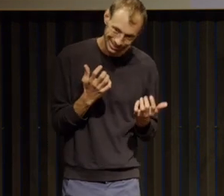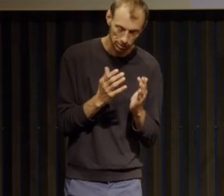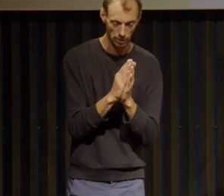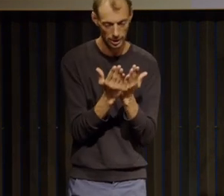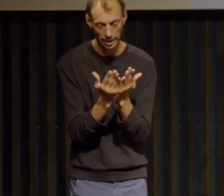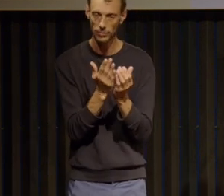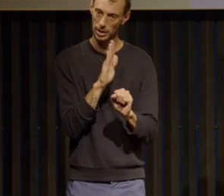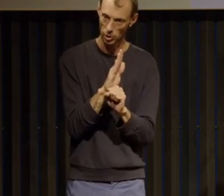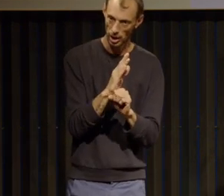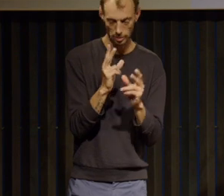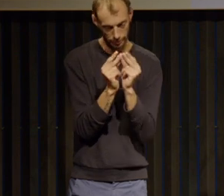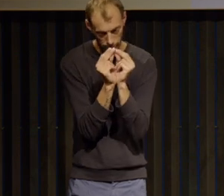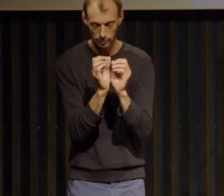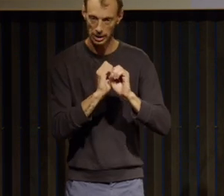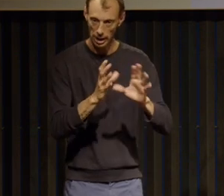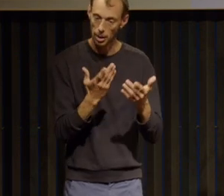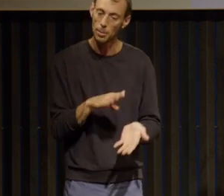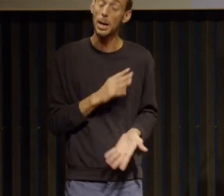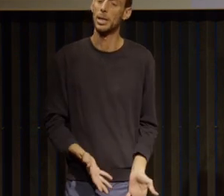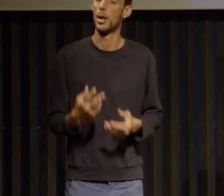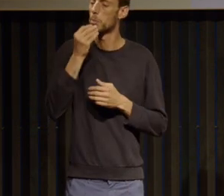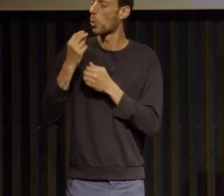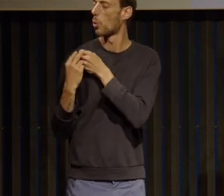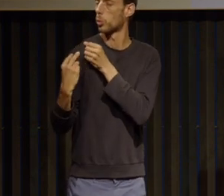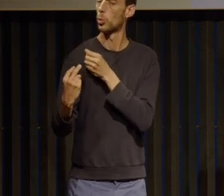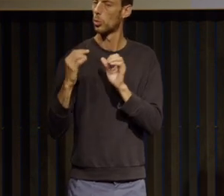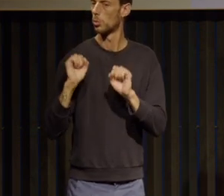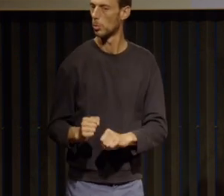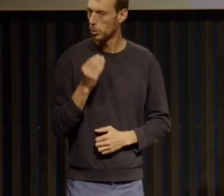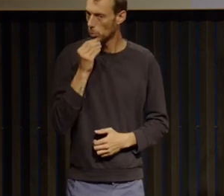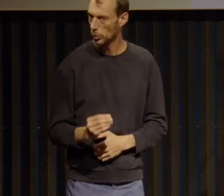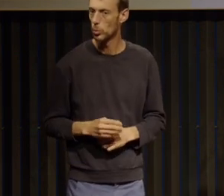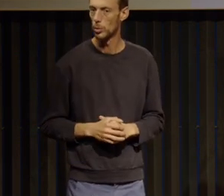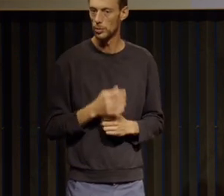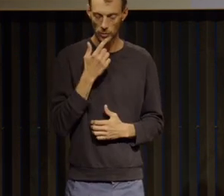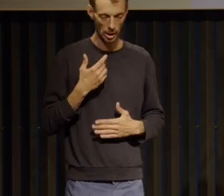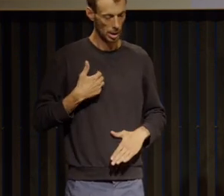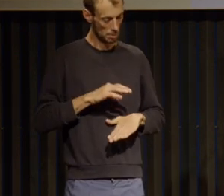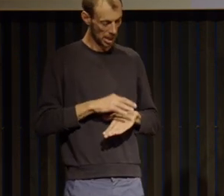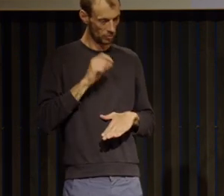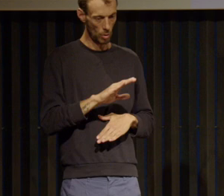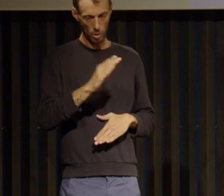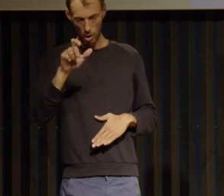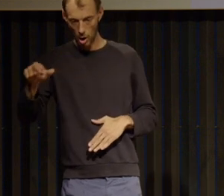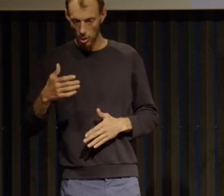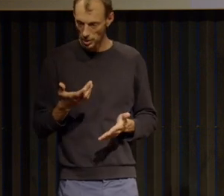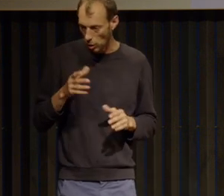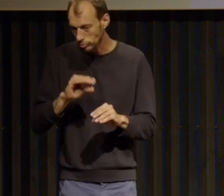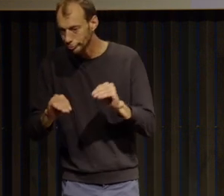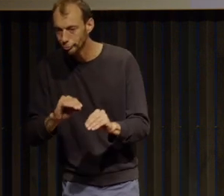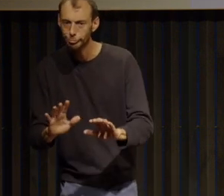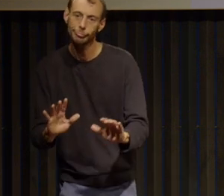le recul que je peux avoir en disant c'est pas parce qu'on est malade qu'on doit se couper des autres et il y a plein de petites choses qui peuvent être faites